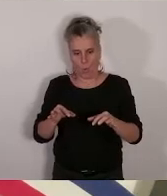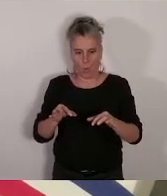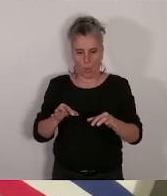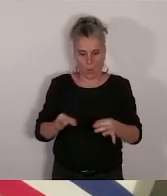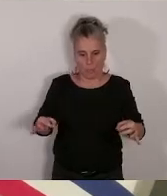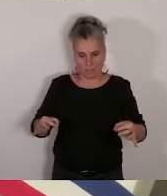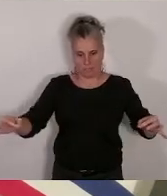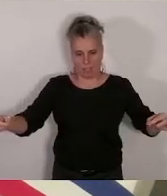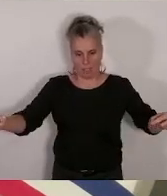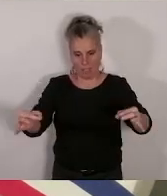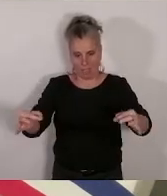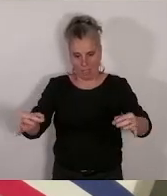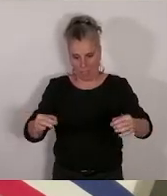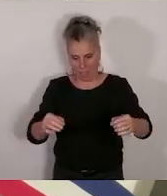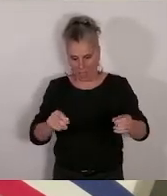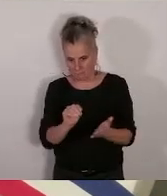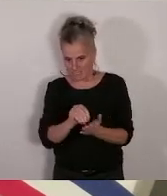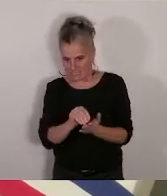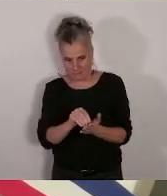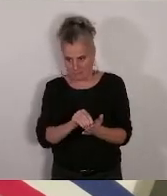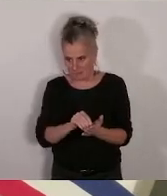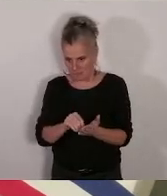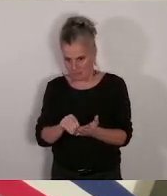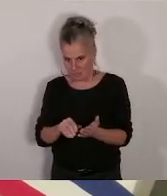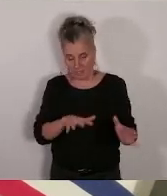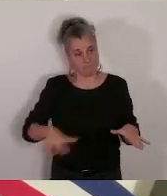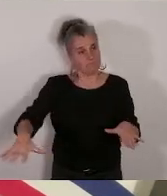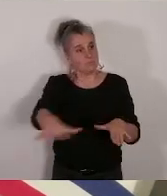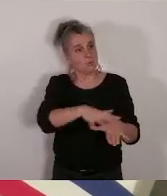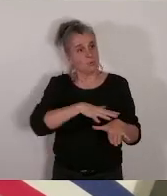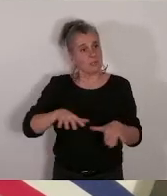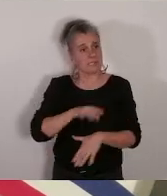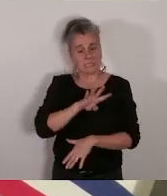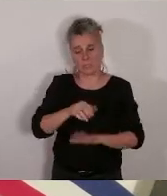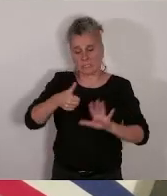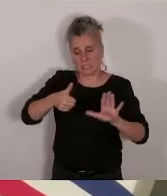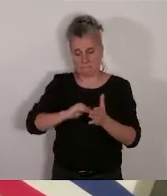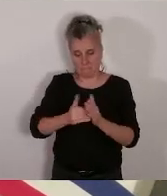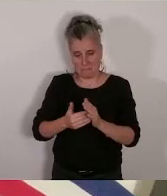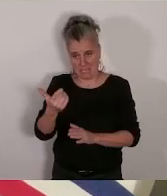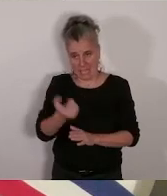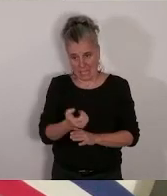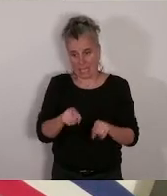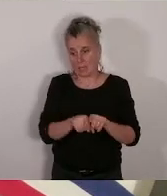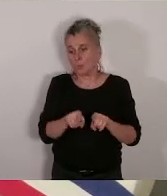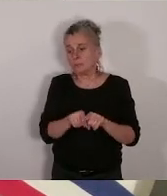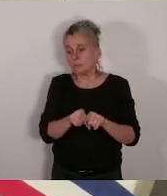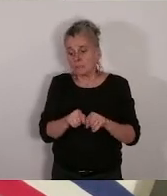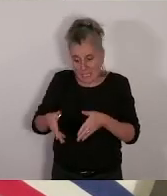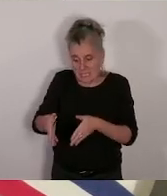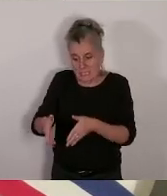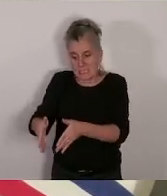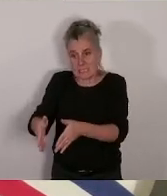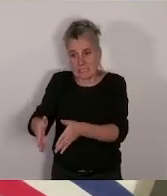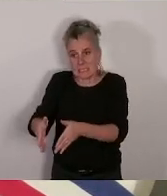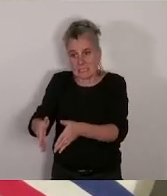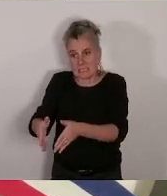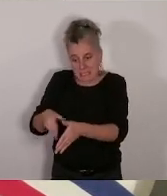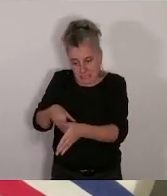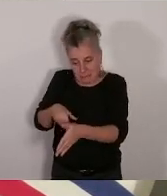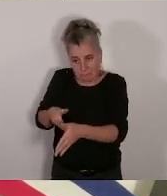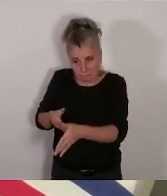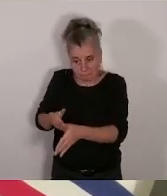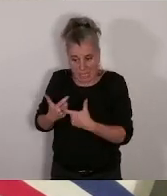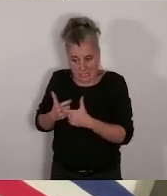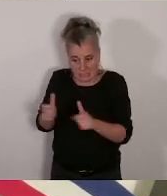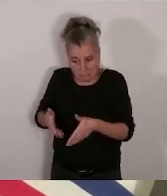et qui concerne une surface d'environ 46 mètres carrés ainsi que des servitudes d'accès et donc ce rapport vous